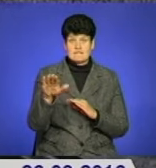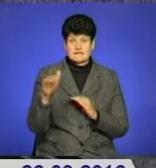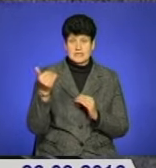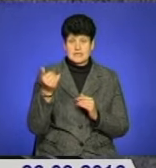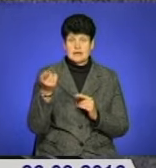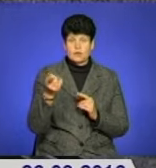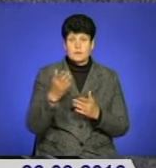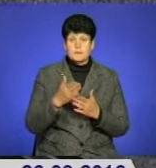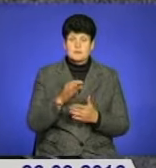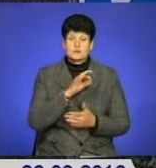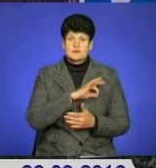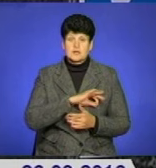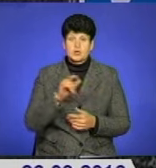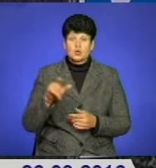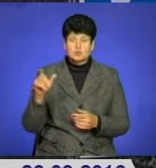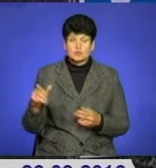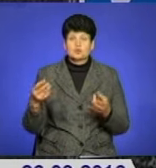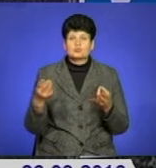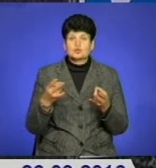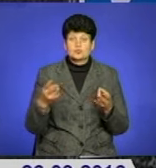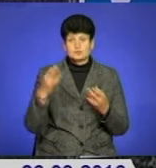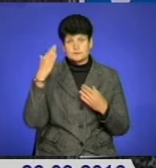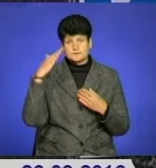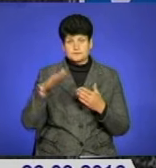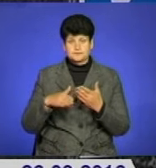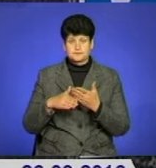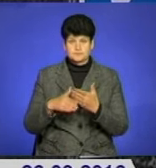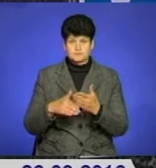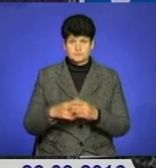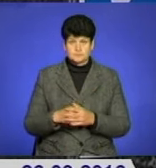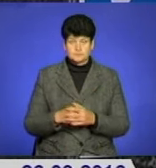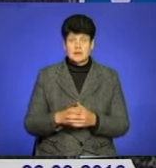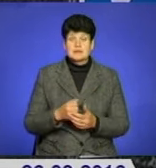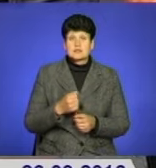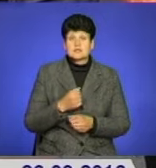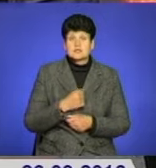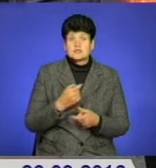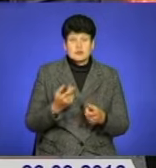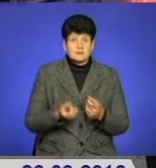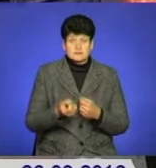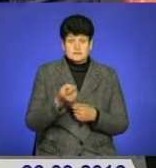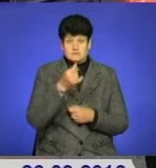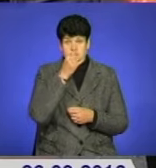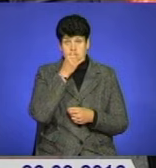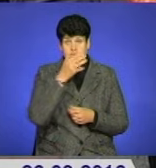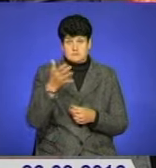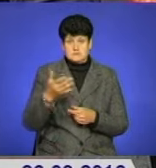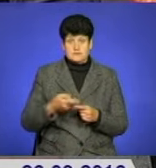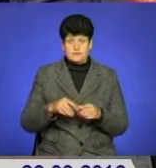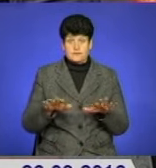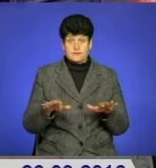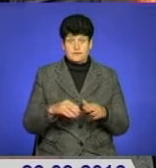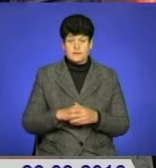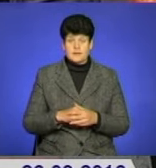якою мали б скористатися люди, що потребують сторонньої допомоги. Та, на жаль, її не виявилося на зазначеному місці.